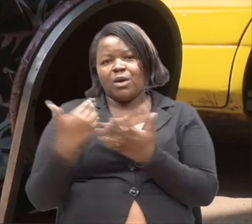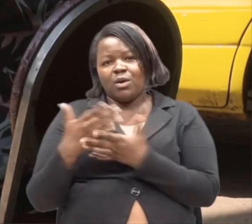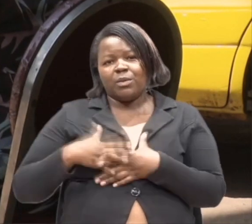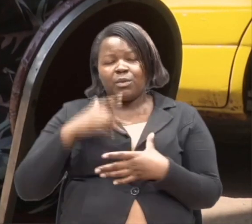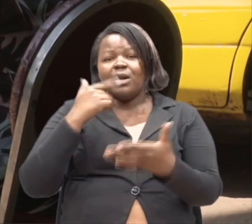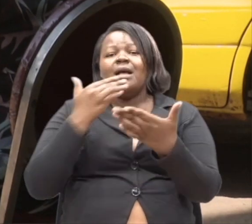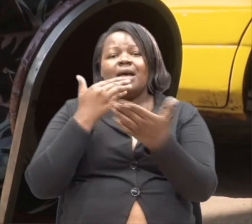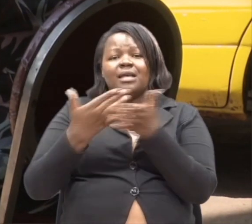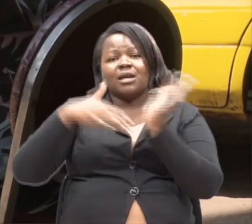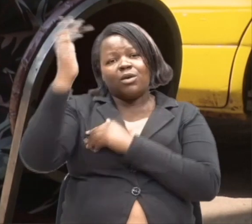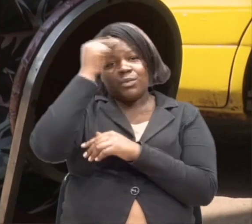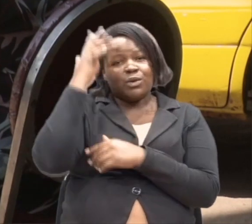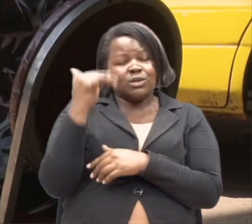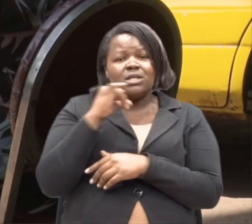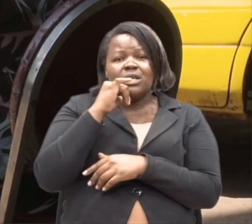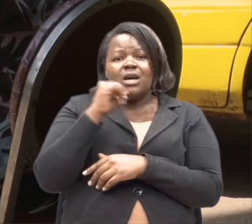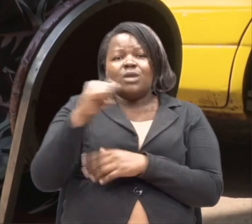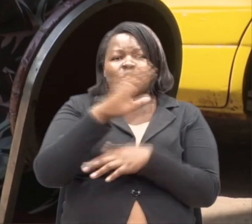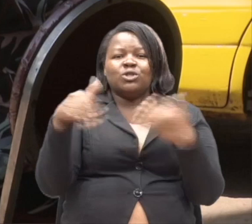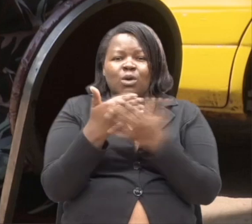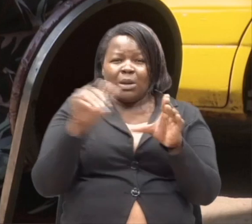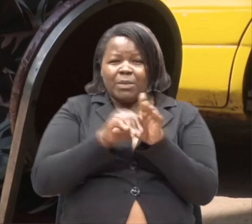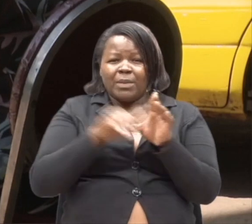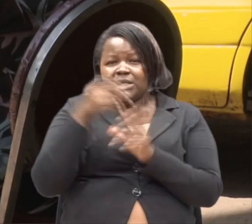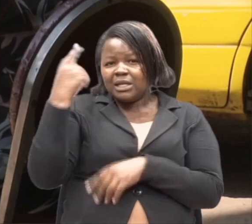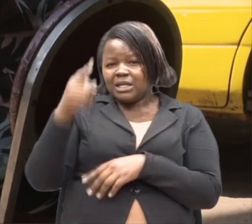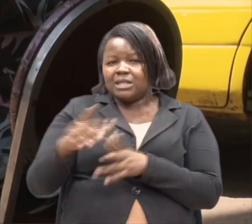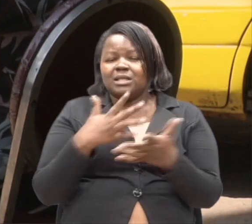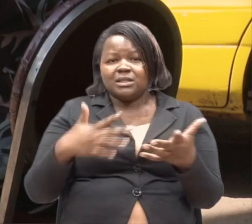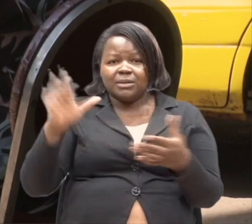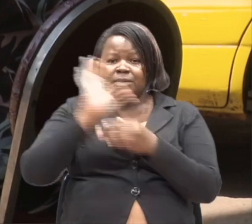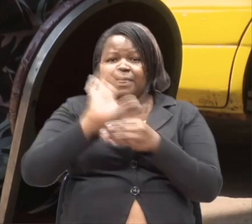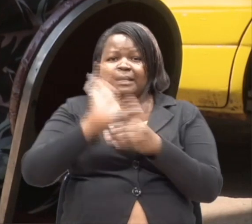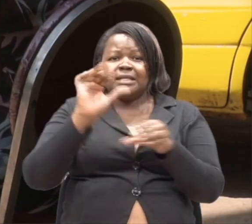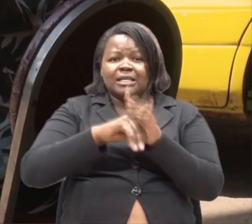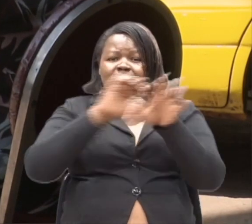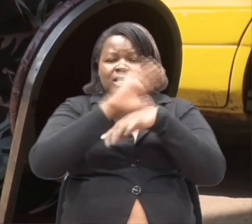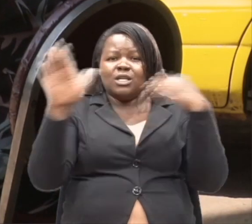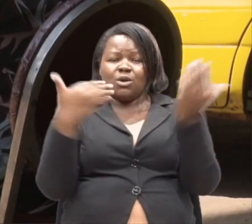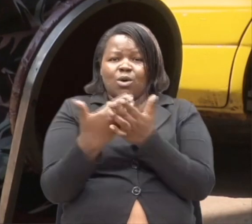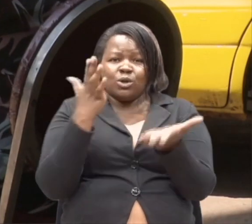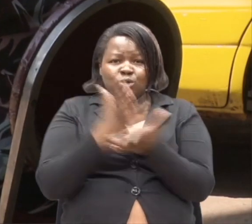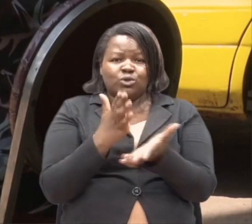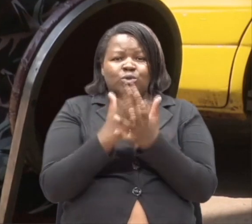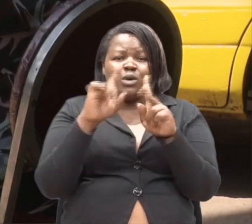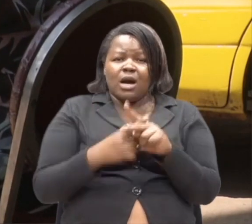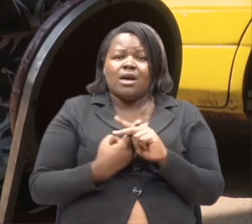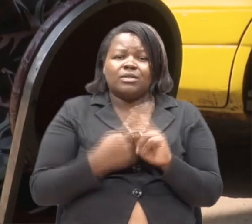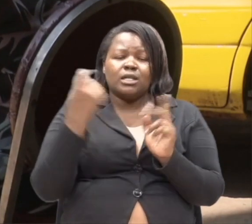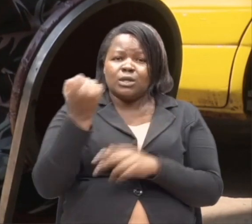mungu, hata kama wa shiriki si watu wameza kuelewa jambo hiri. Kanisa kiujumla, imiaza